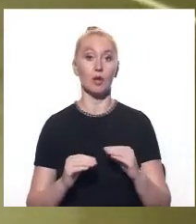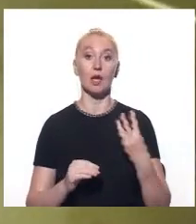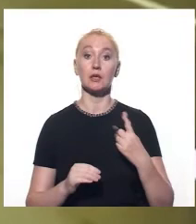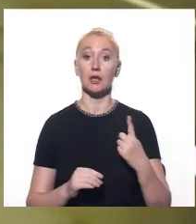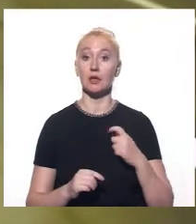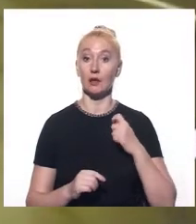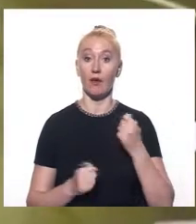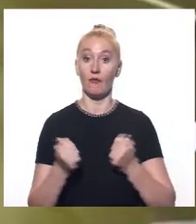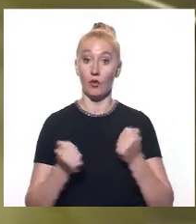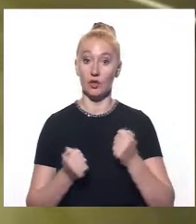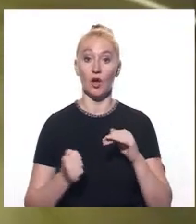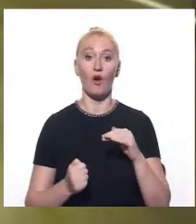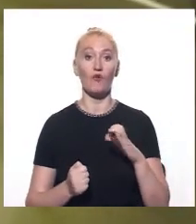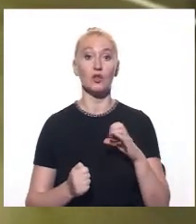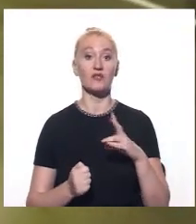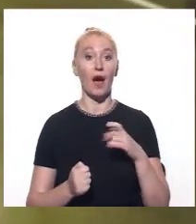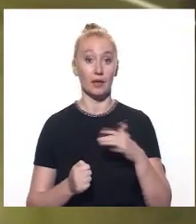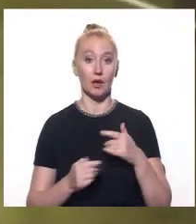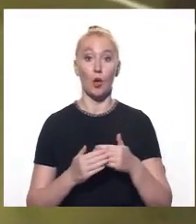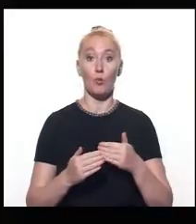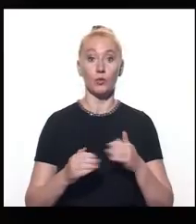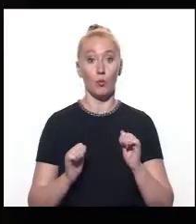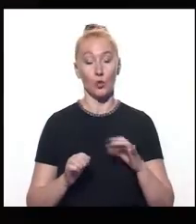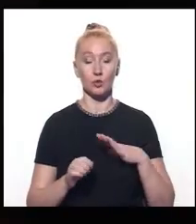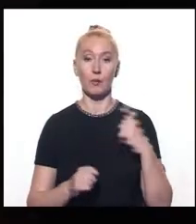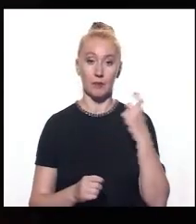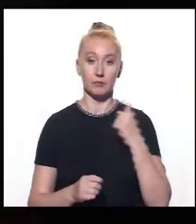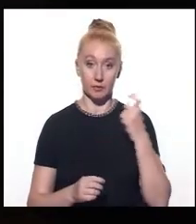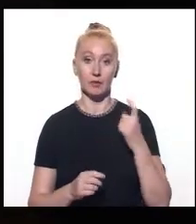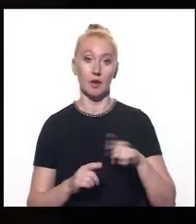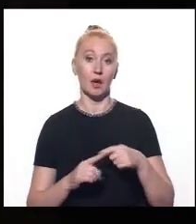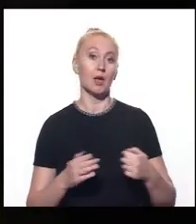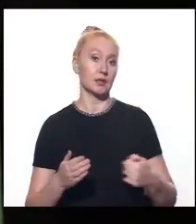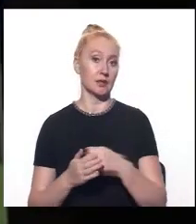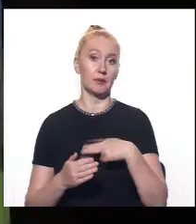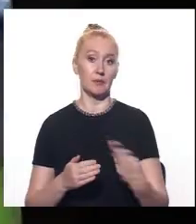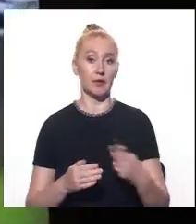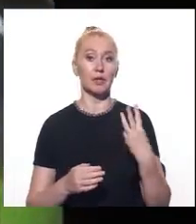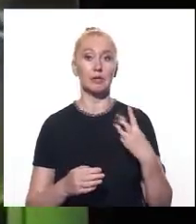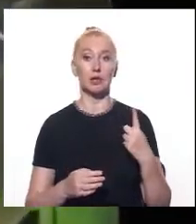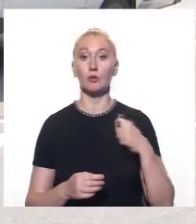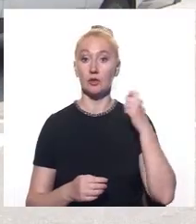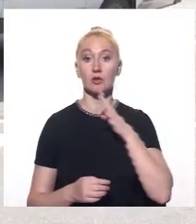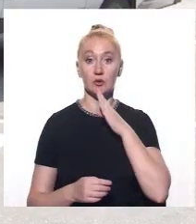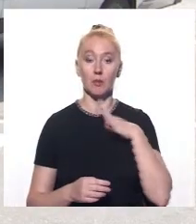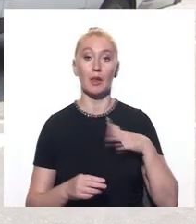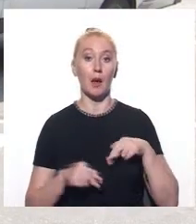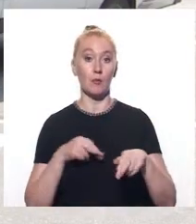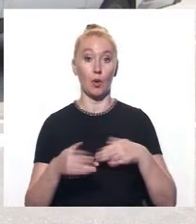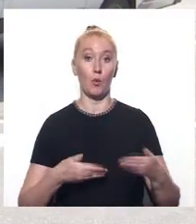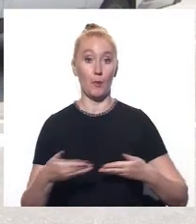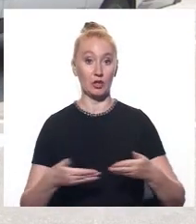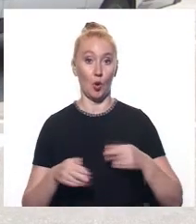31-річний водій «Фольксвагена», який попередньо міг бути п'яним, збив 31-річну дівчину, яка переходила